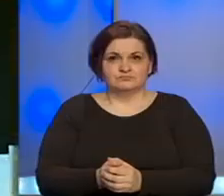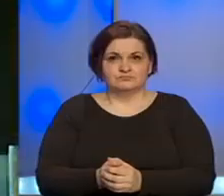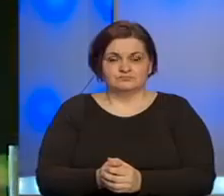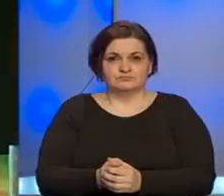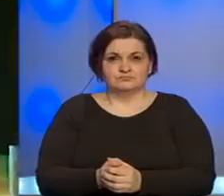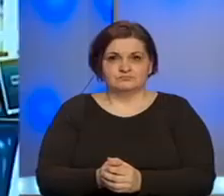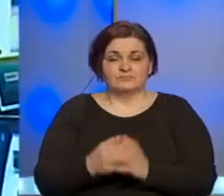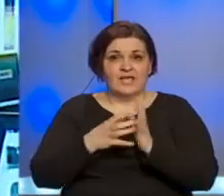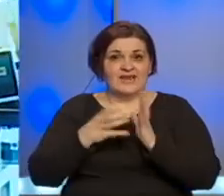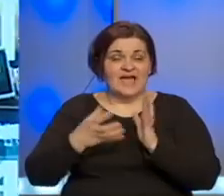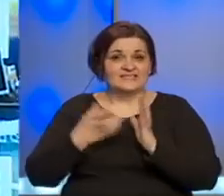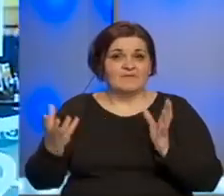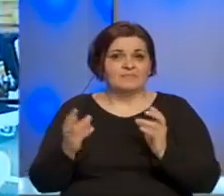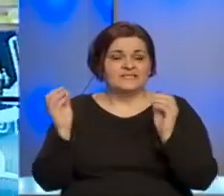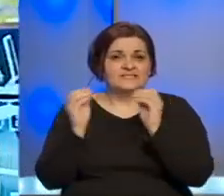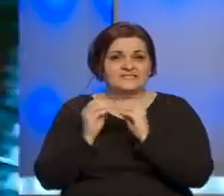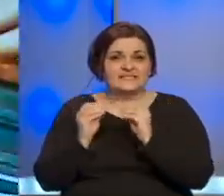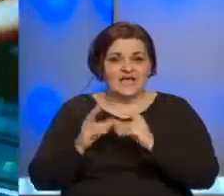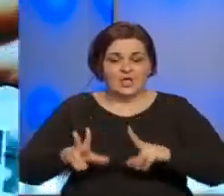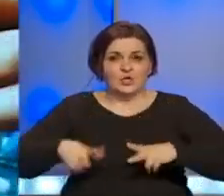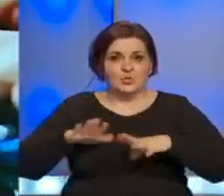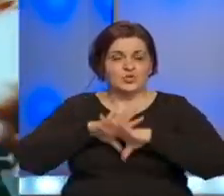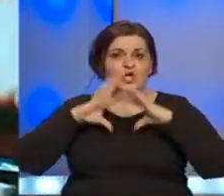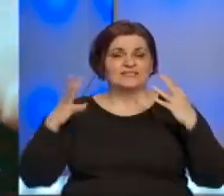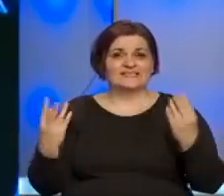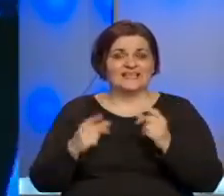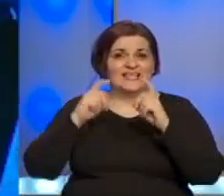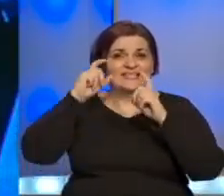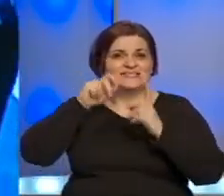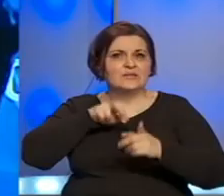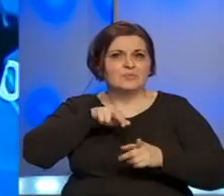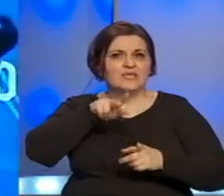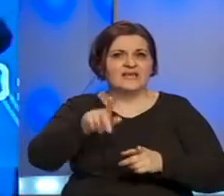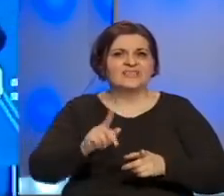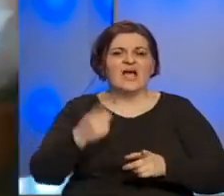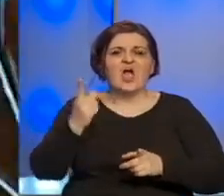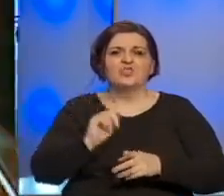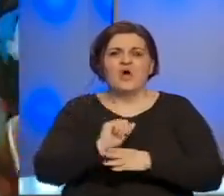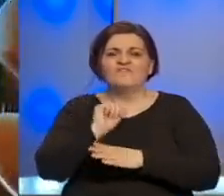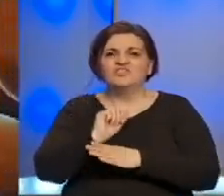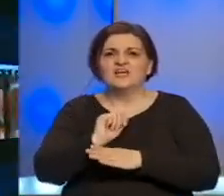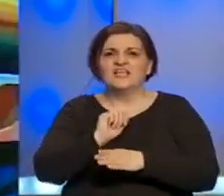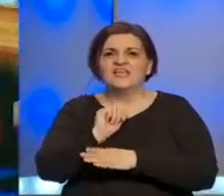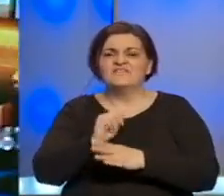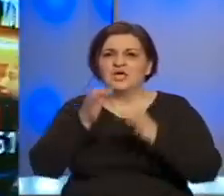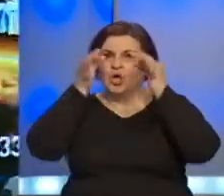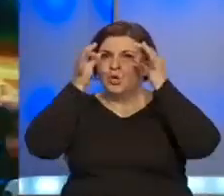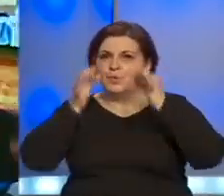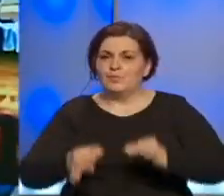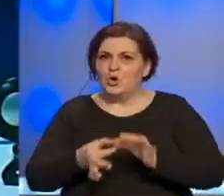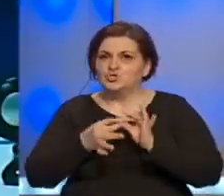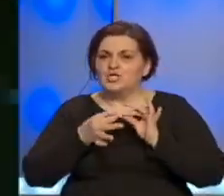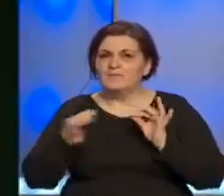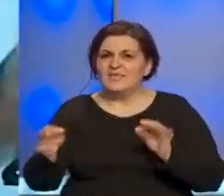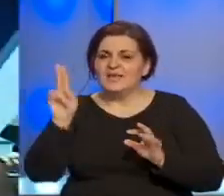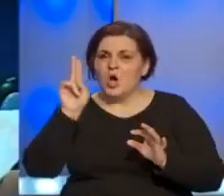Nastavljamo dalje sa sadržajima. Jutra za sve slikom idemo do Višegrada. U Višegradu se poštuju mjere